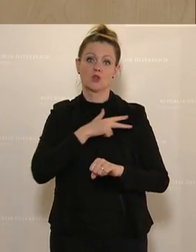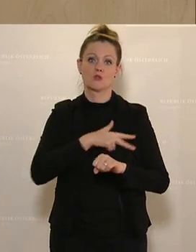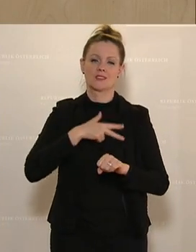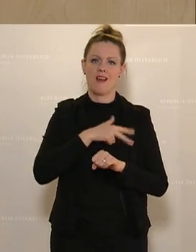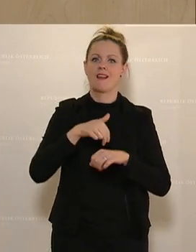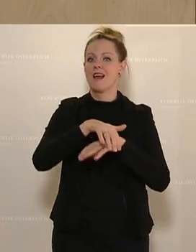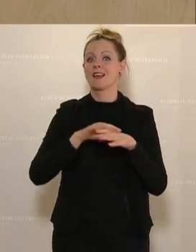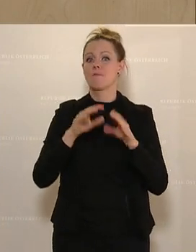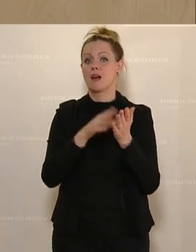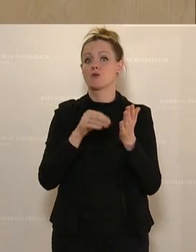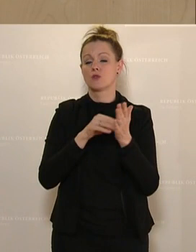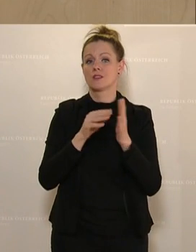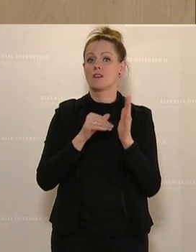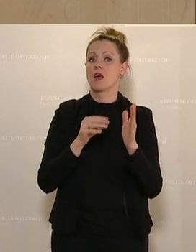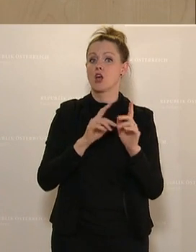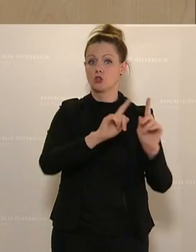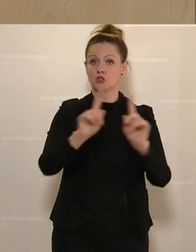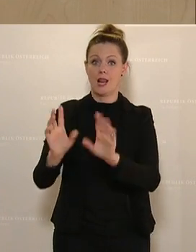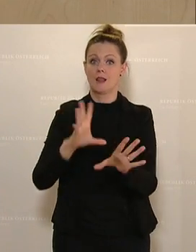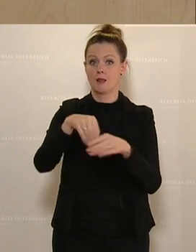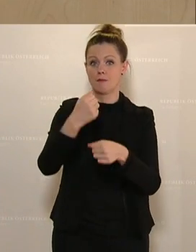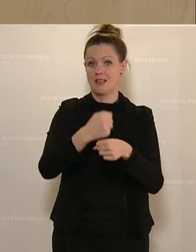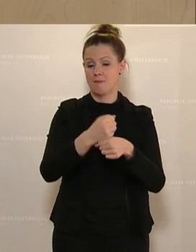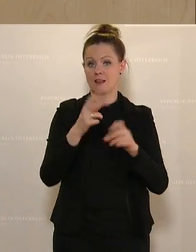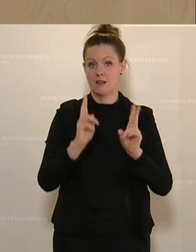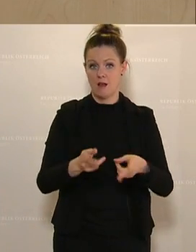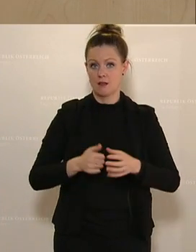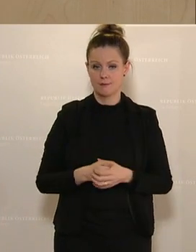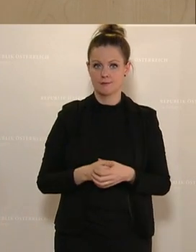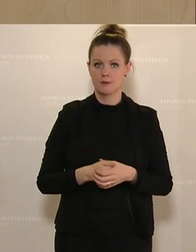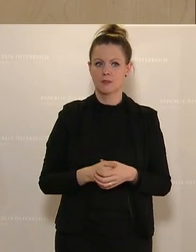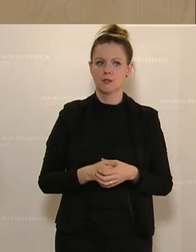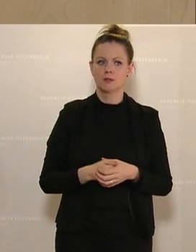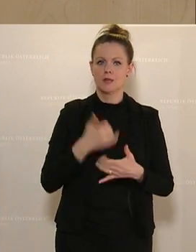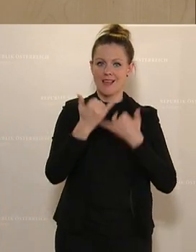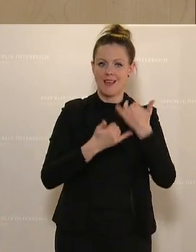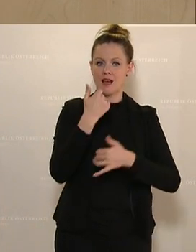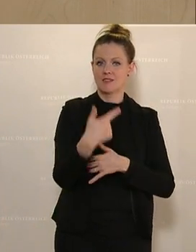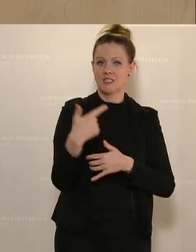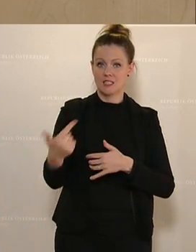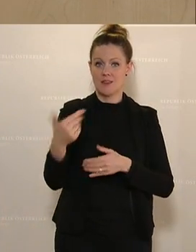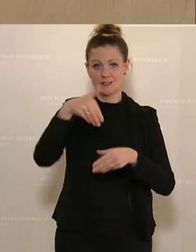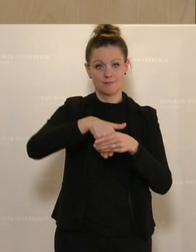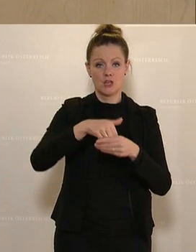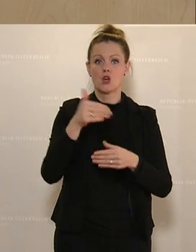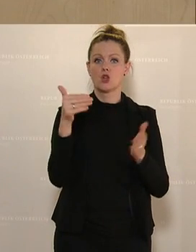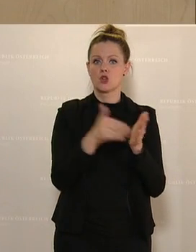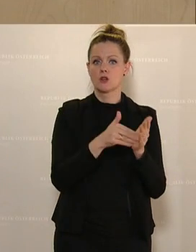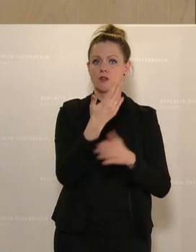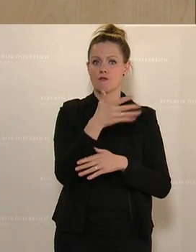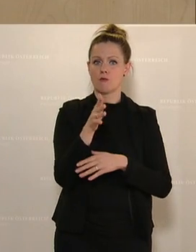gemeinnützigen Einsatzstellen in Österreich mitzuarbeiten. Und 2020 absolvierten es rund 1